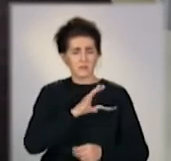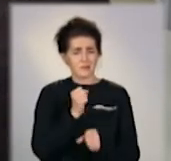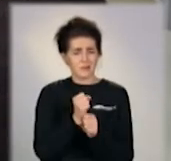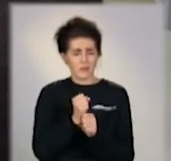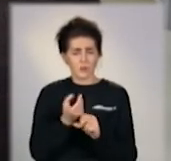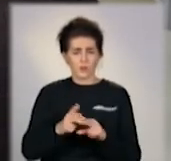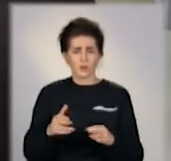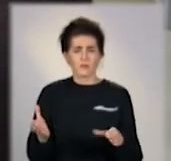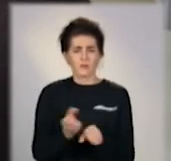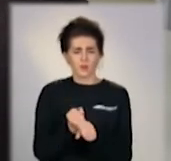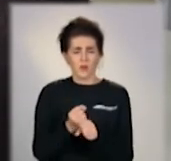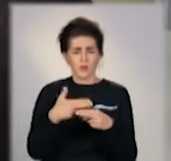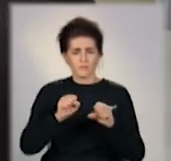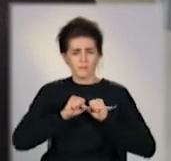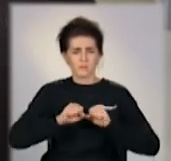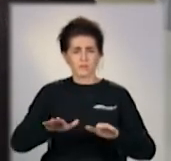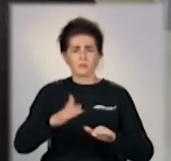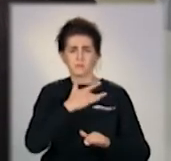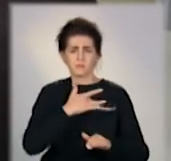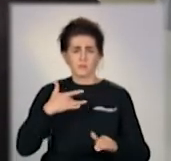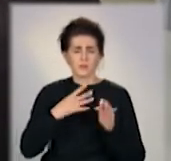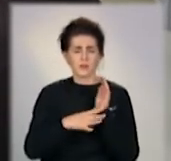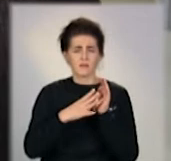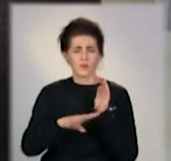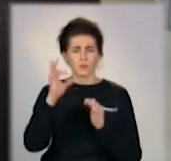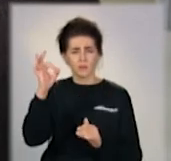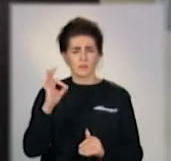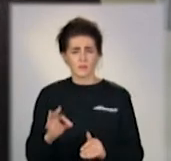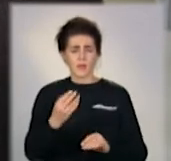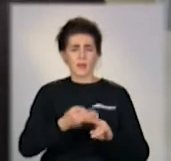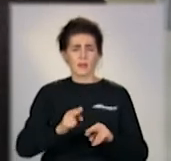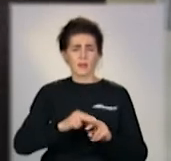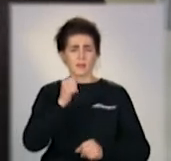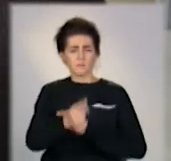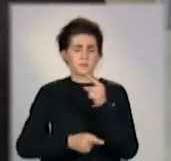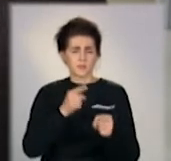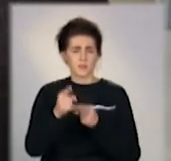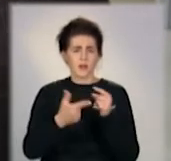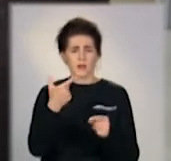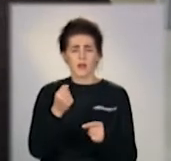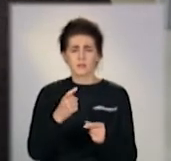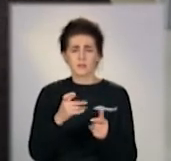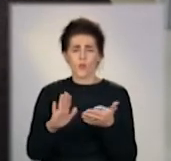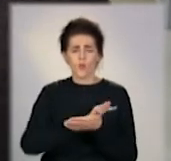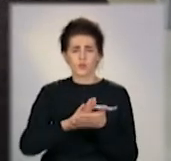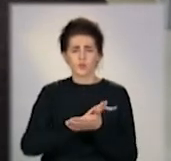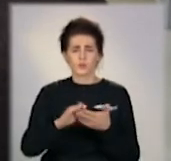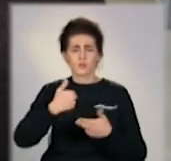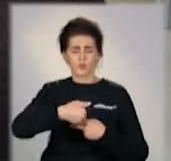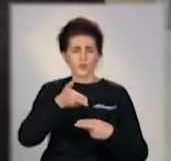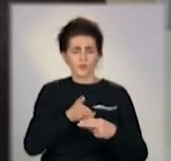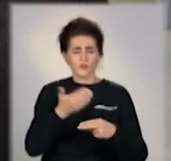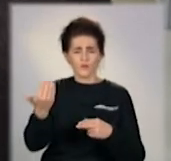дозволило збрати виброси пилю на 90%. Також це реконструкція газочистних збережень